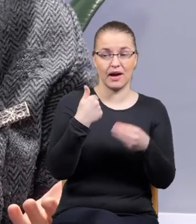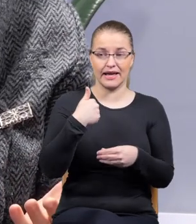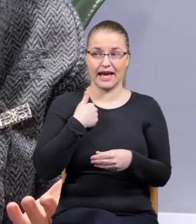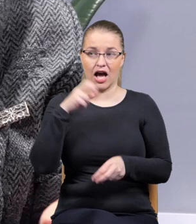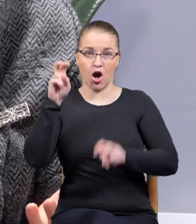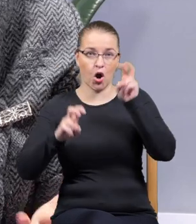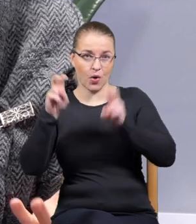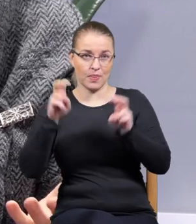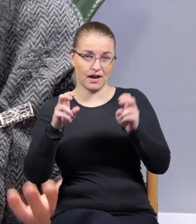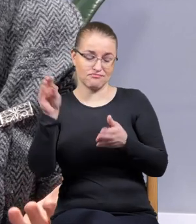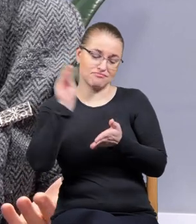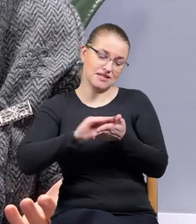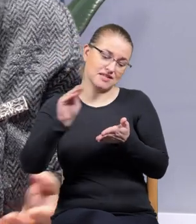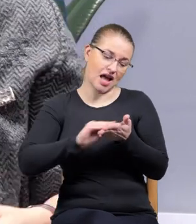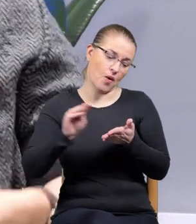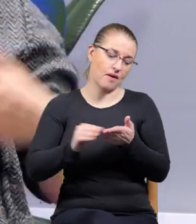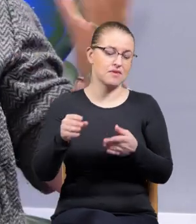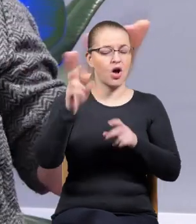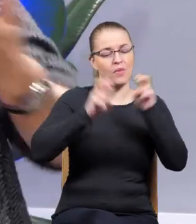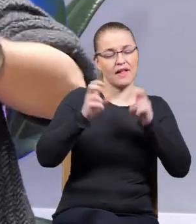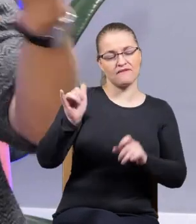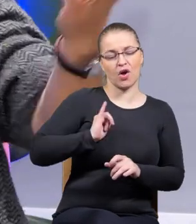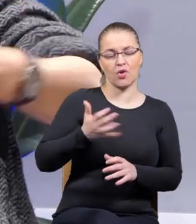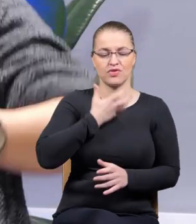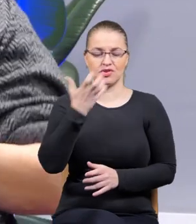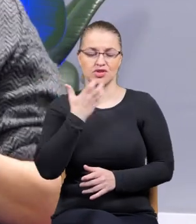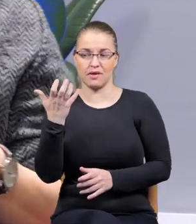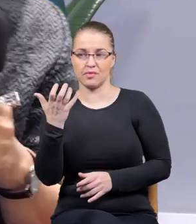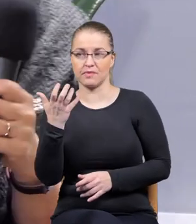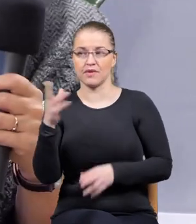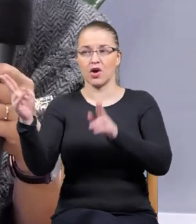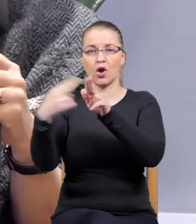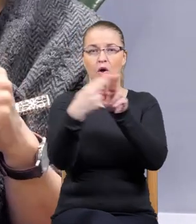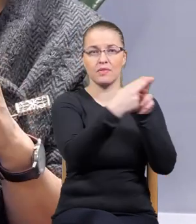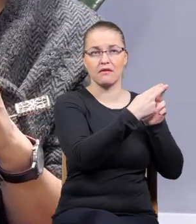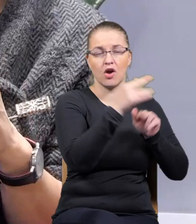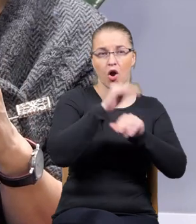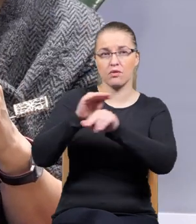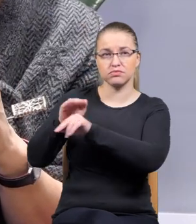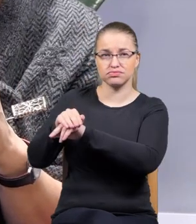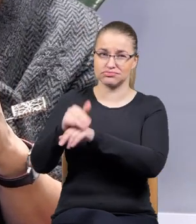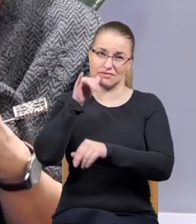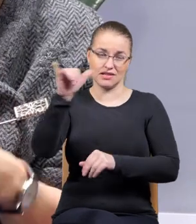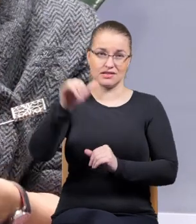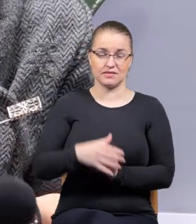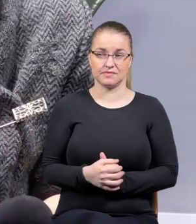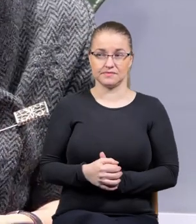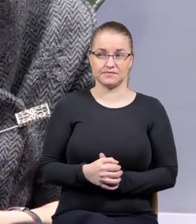w hotelu, wygodnym i ciepłym, po prostu w kontakcie ze znajomymi, ten list.